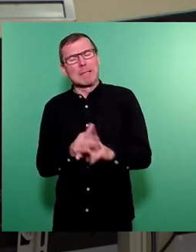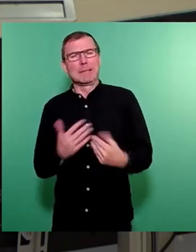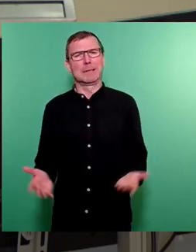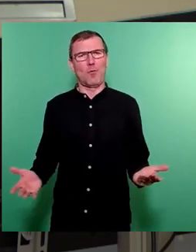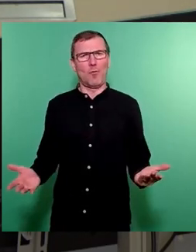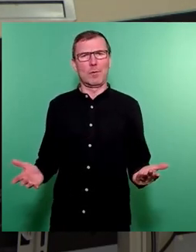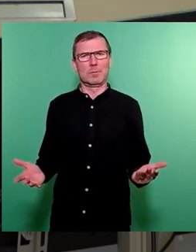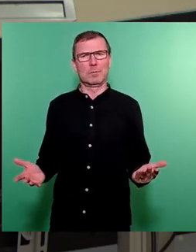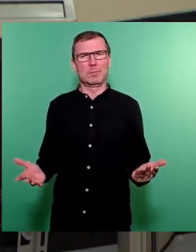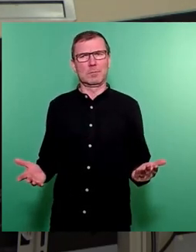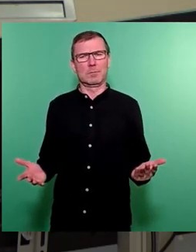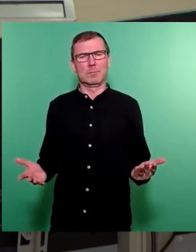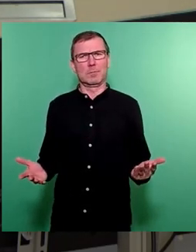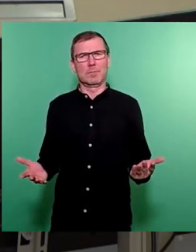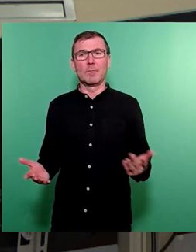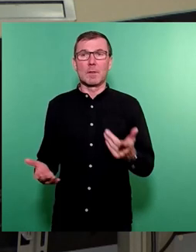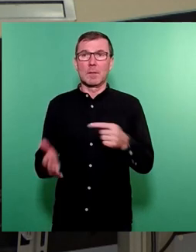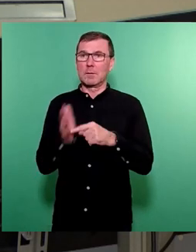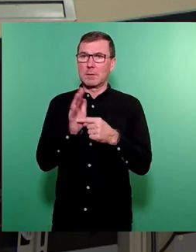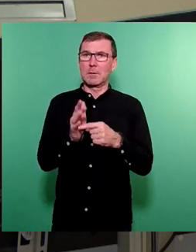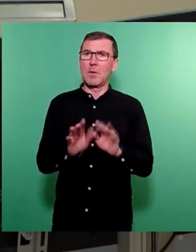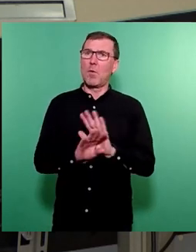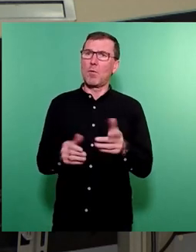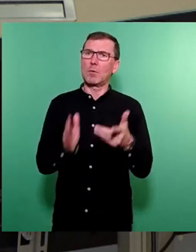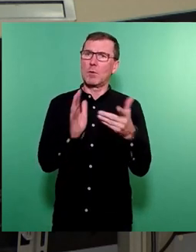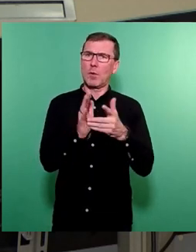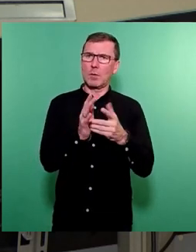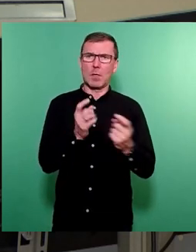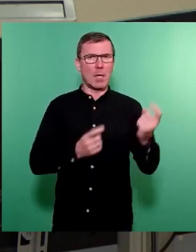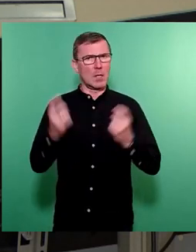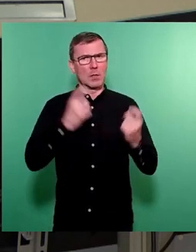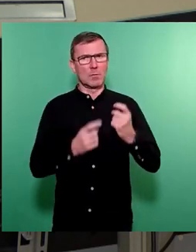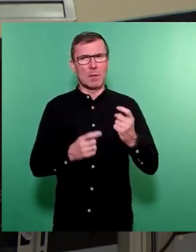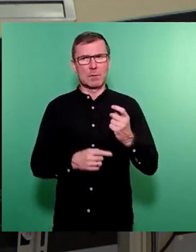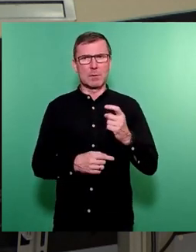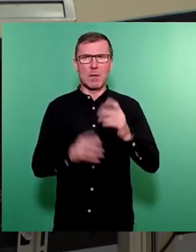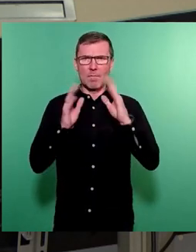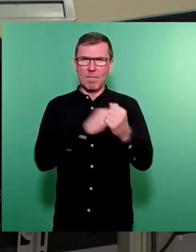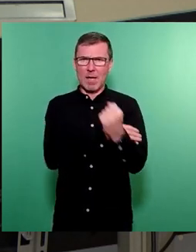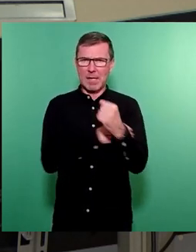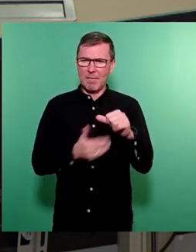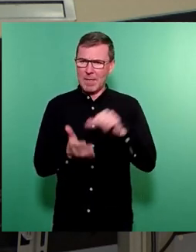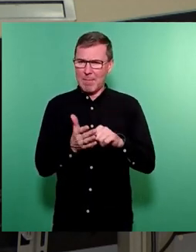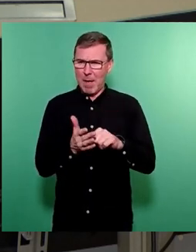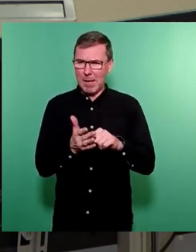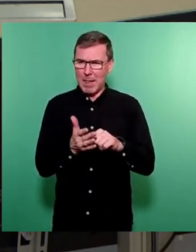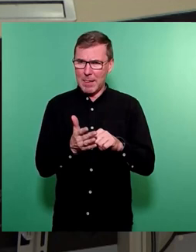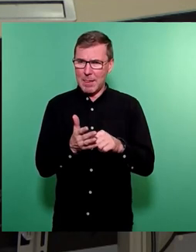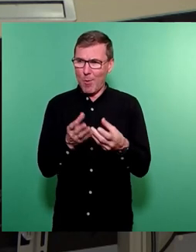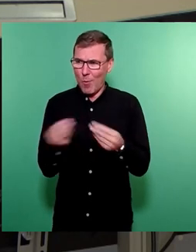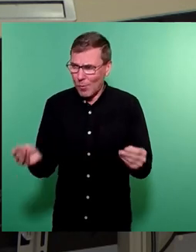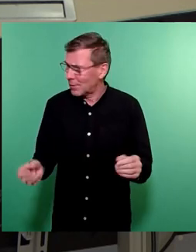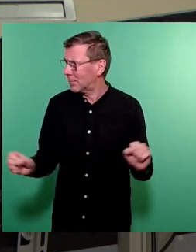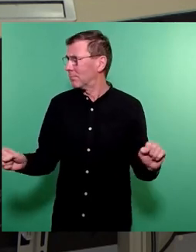sich immer mehr, dass die unkontrollierte Zuwanderung den allseits beklagten Fachkräftemangel nicht beseitigt, nicht